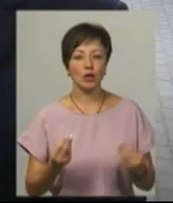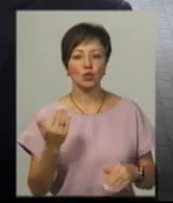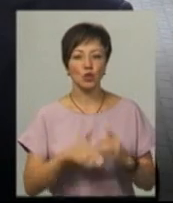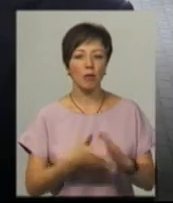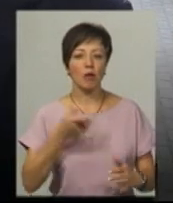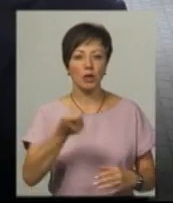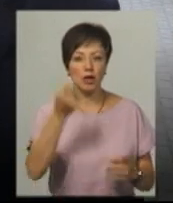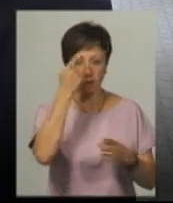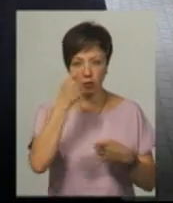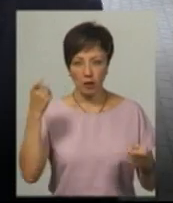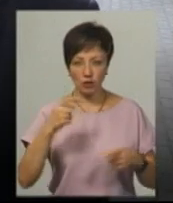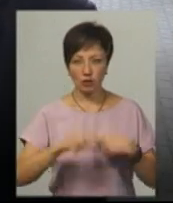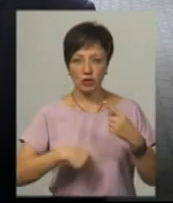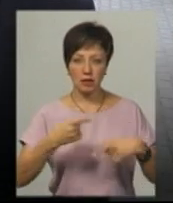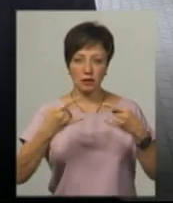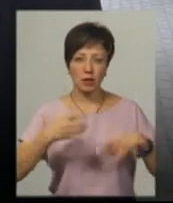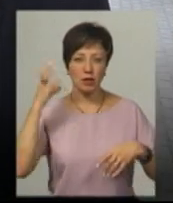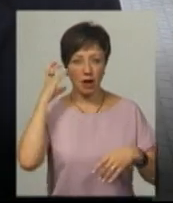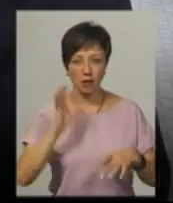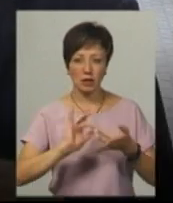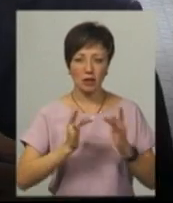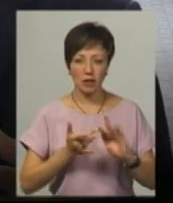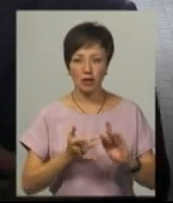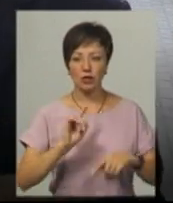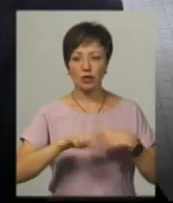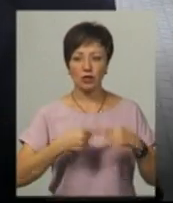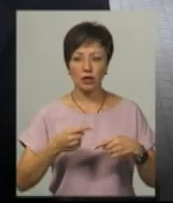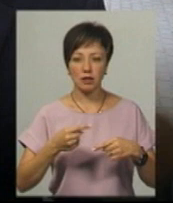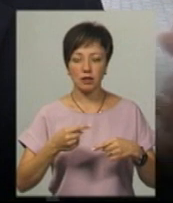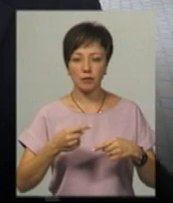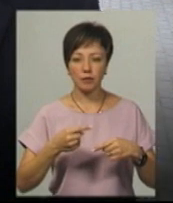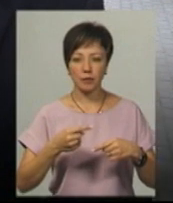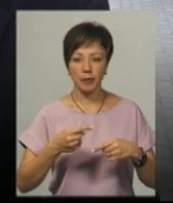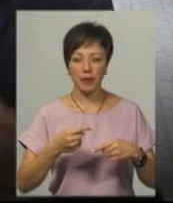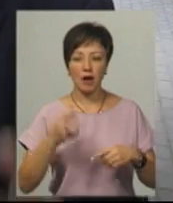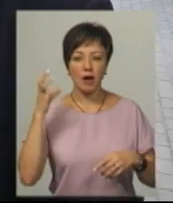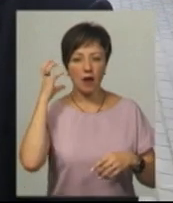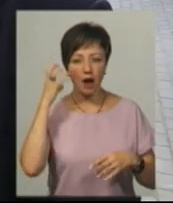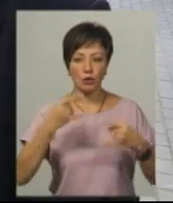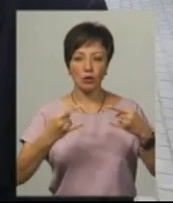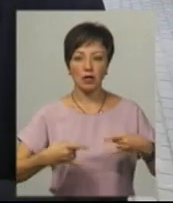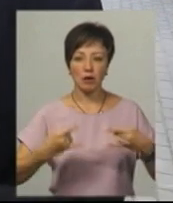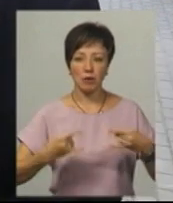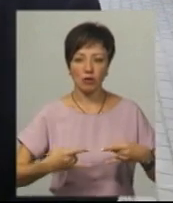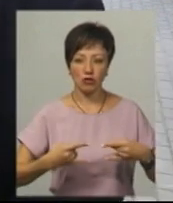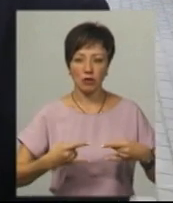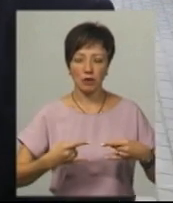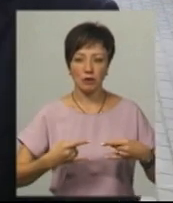подали інформацію через засоби масової інформації, через радіо, телебачення,